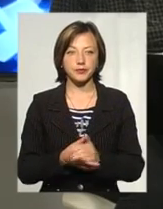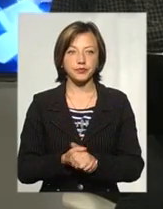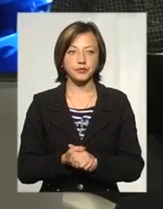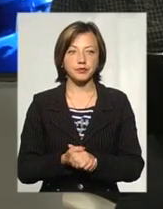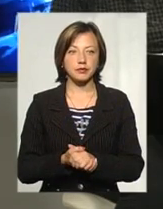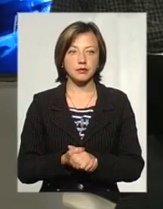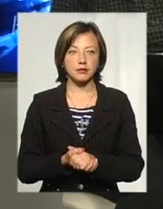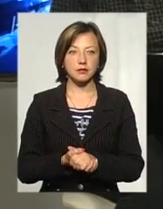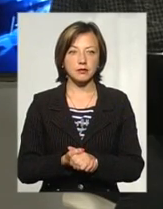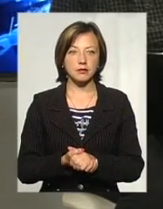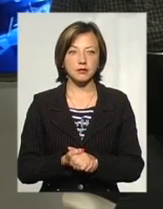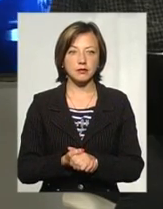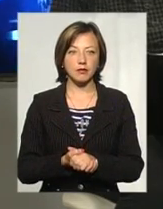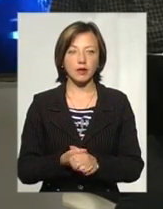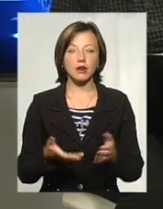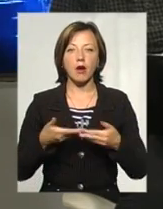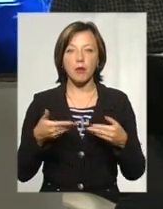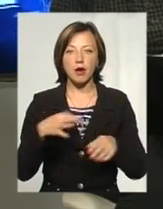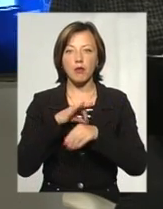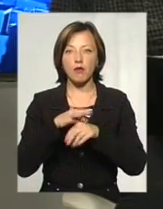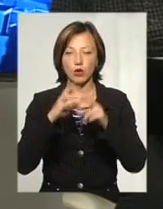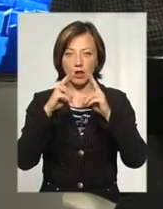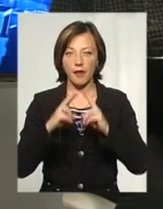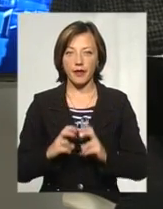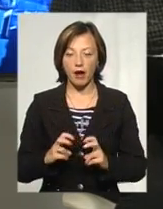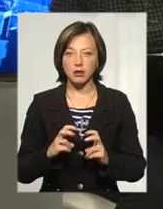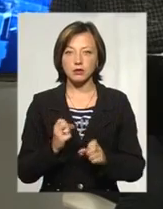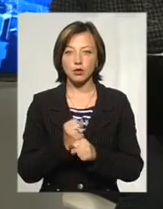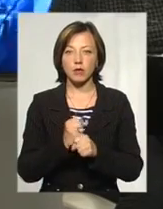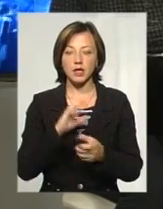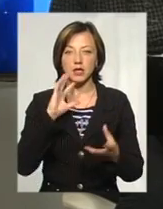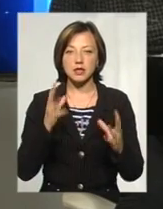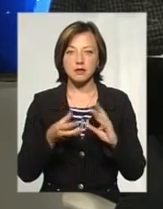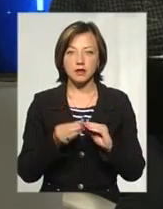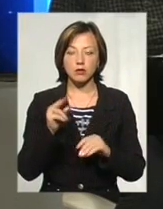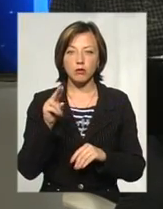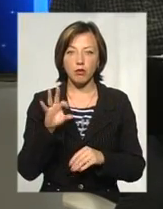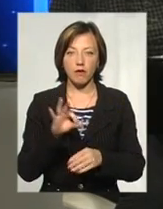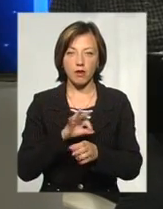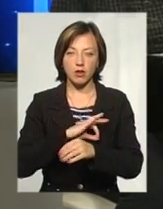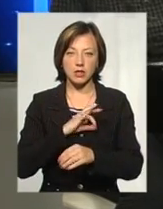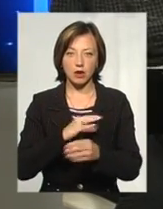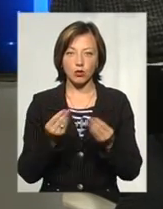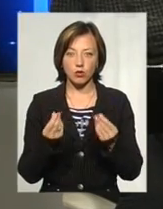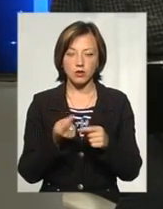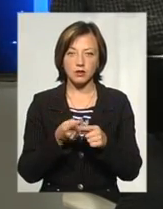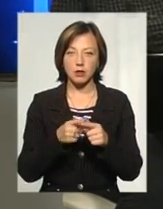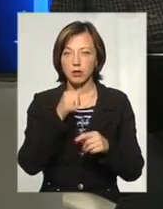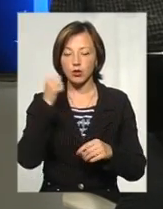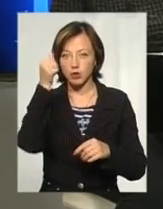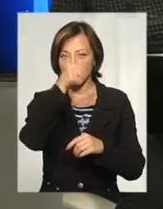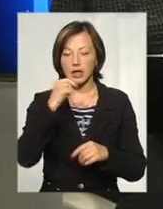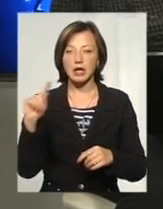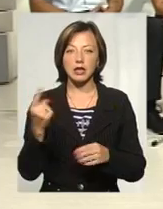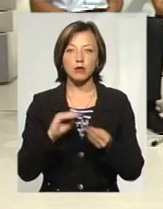запитання. Ми проводили аналіз, робили звіт по використанню коштів за минулий рік. І